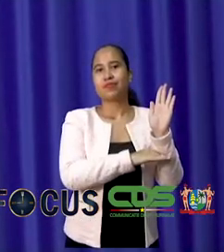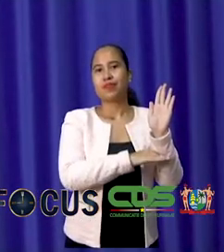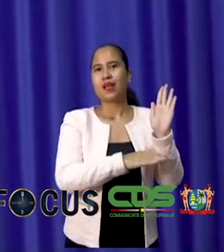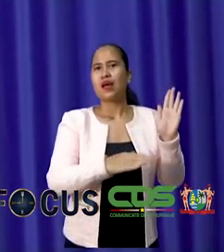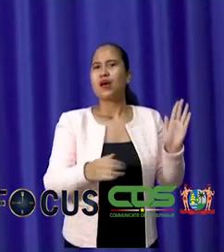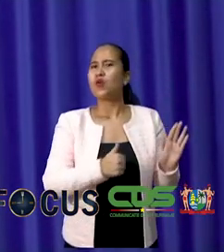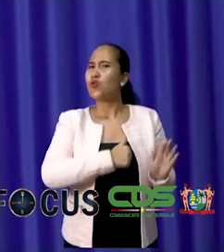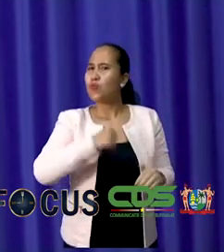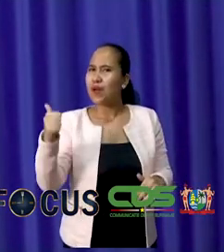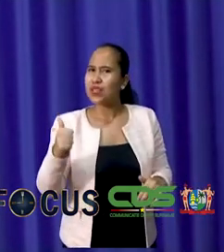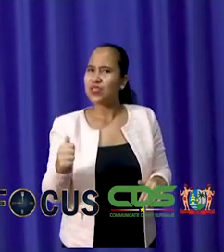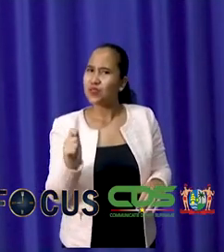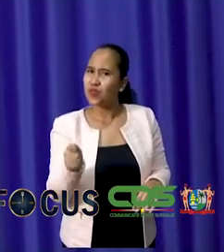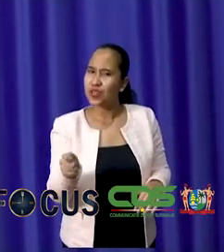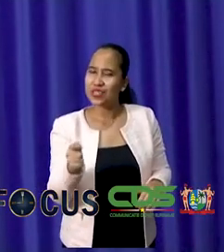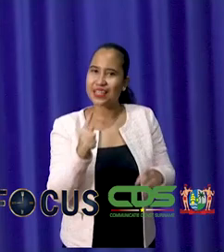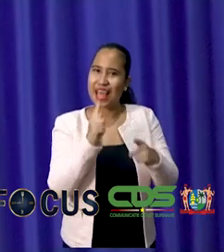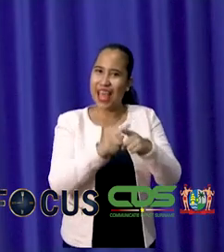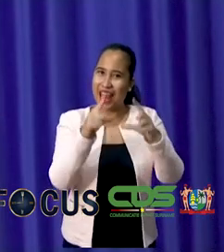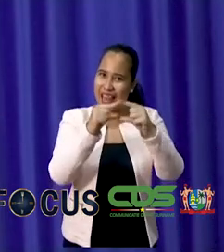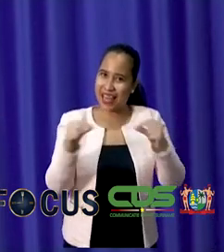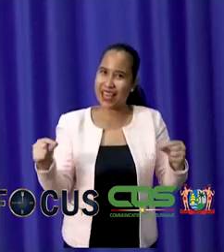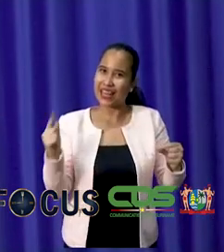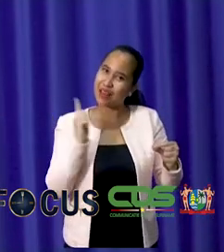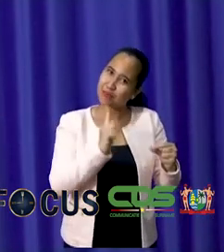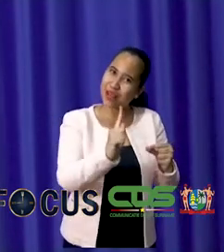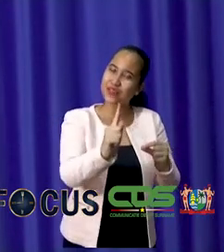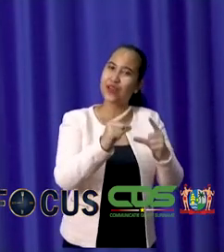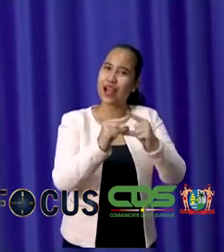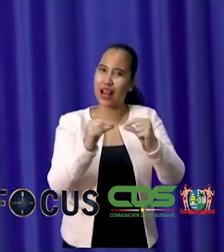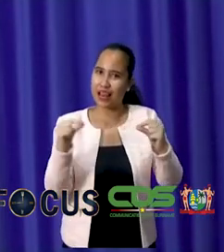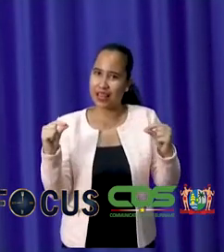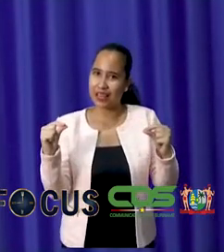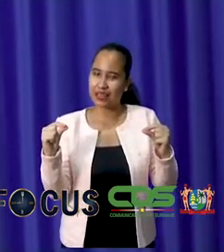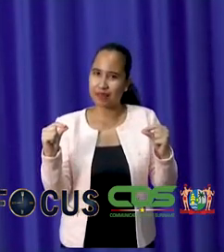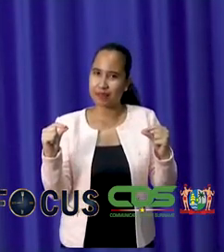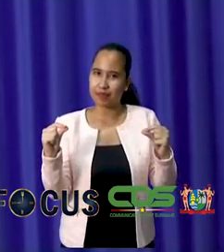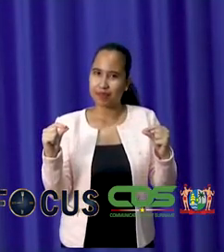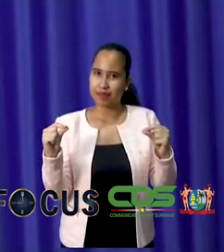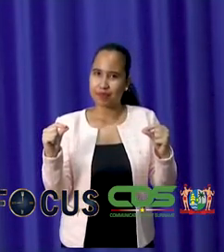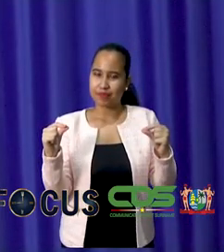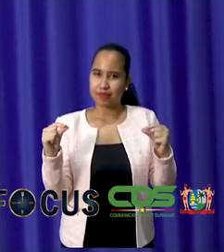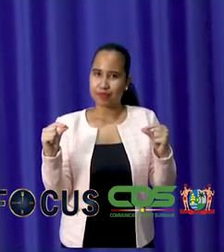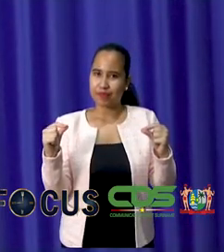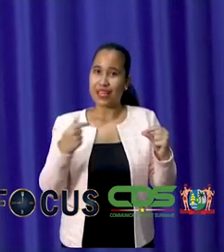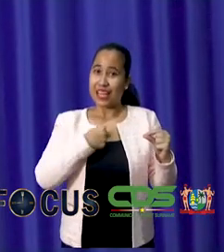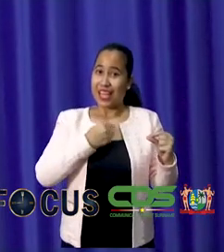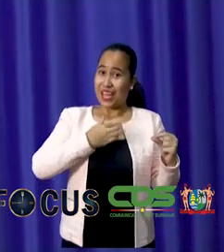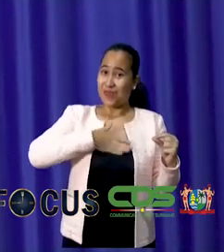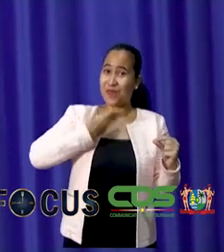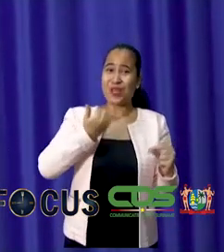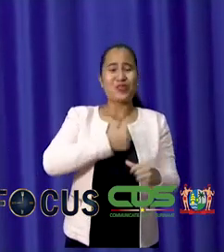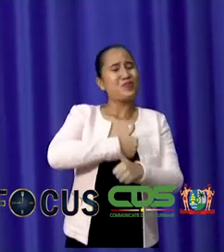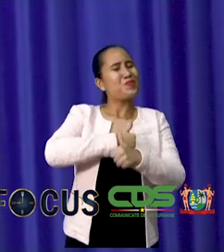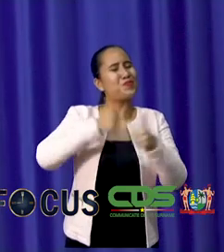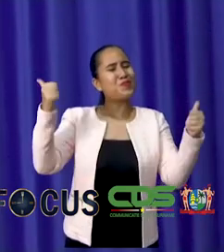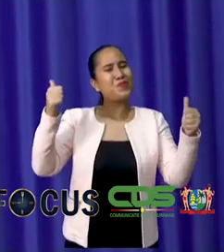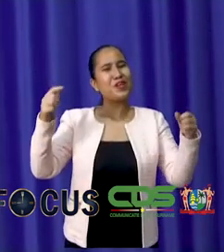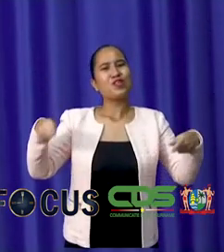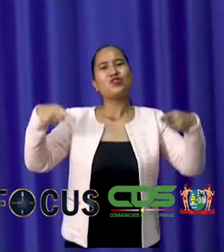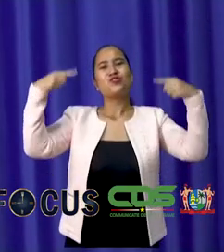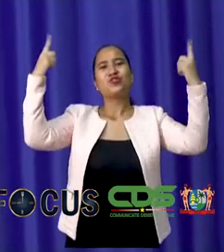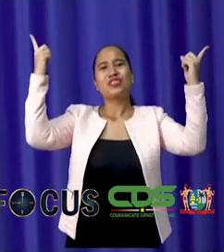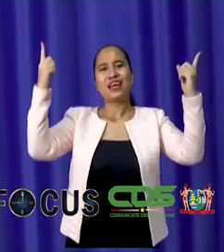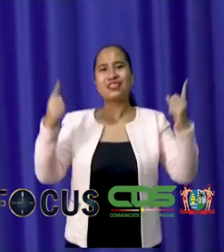en plaatsvervangende leden van het Onafhankelijk Kiesbureau. Ik wens u heel veel succes toe in het